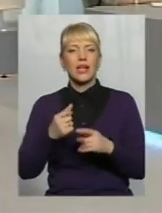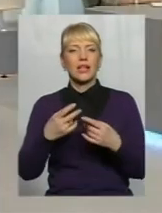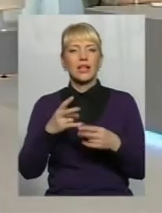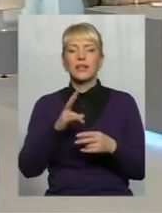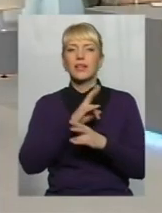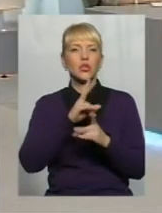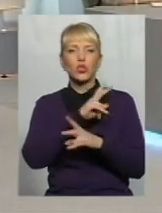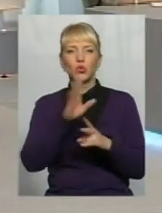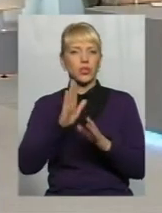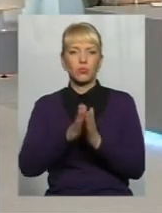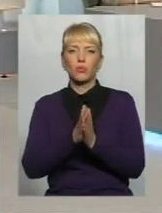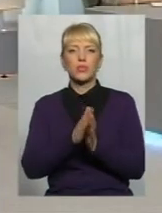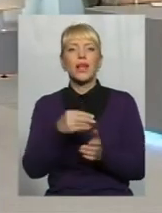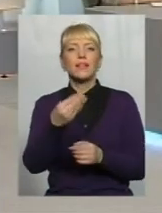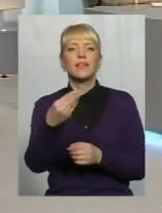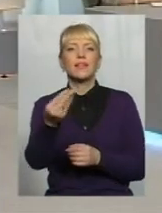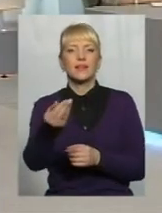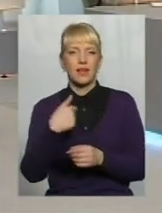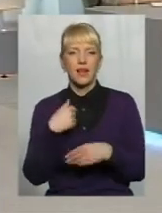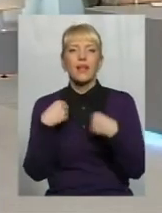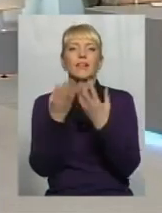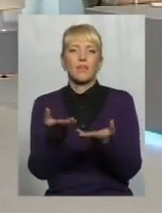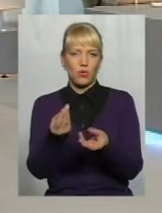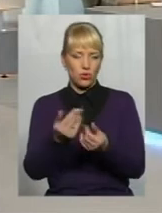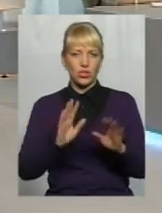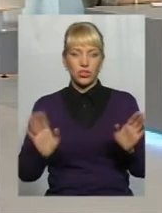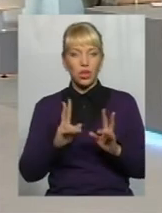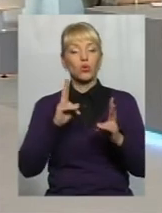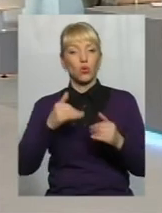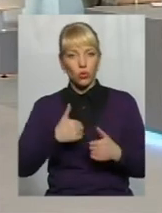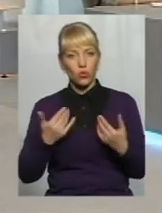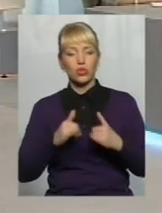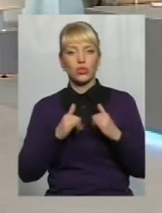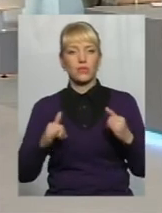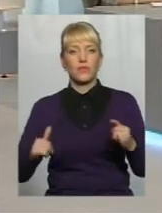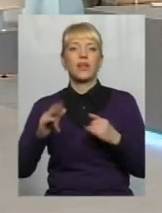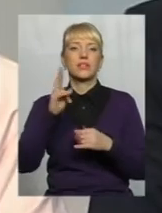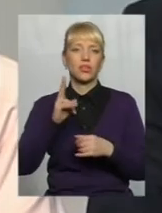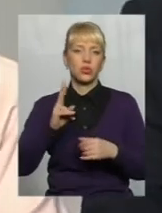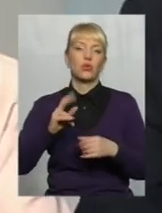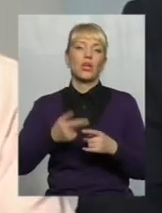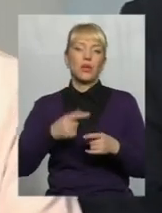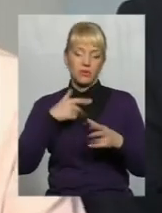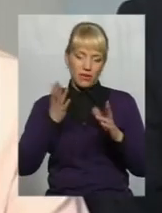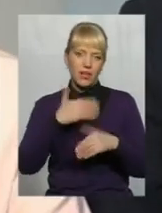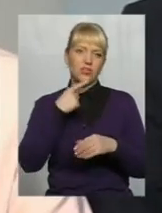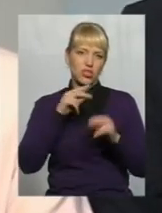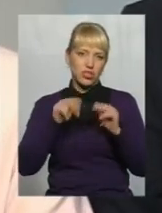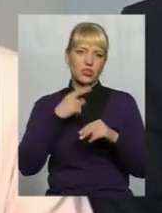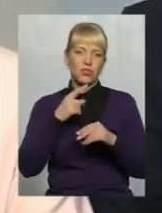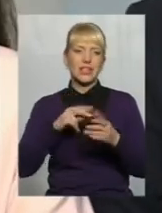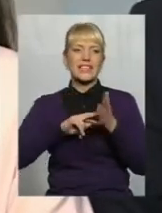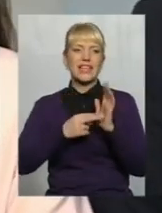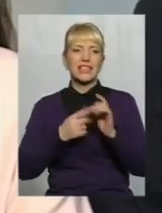візьми собі гроші Якщо дійсно громада хоче розвиватися, і має стратегію, має розуміння Будемо чесними, стратегія – це дуже